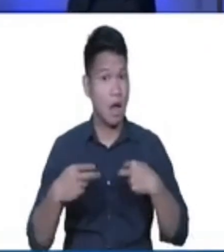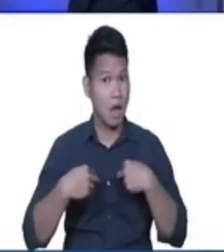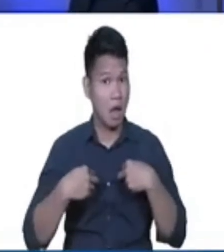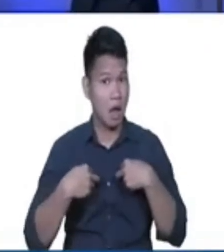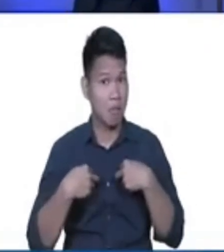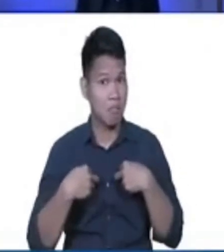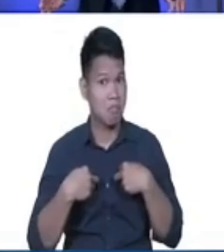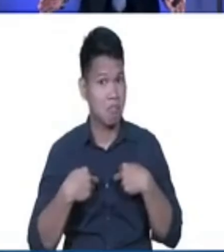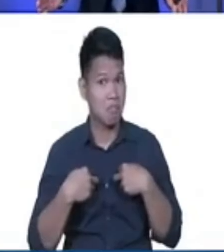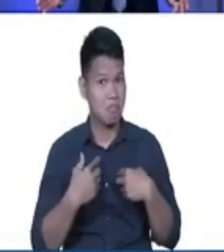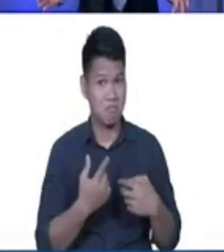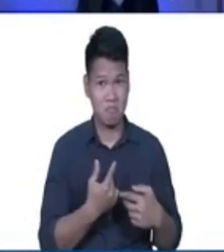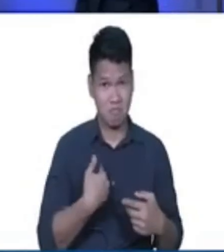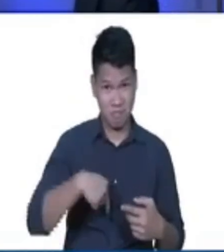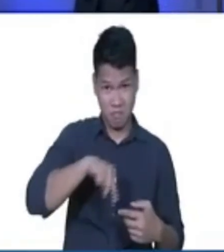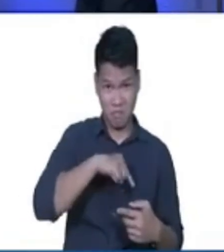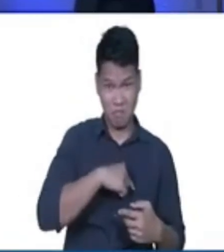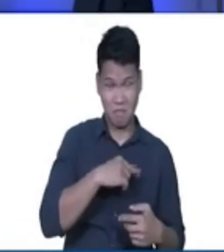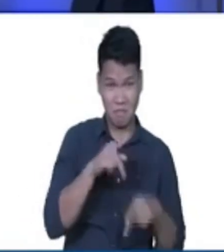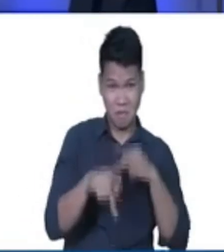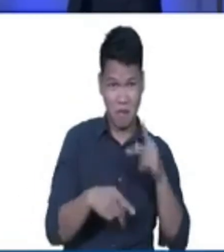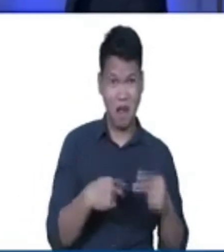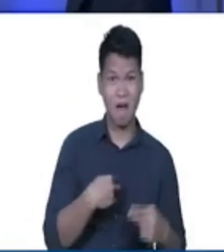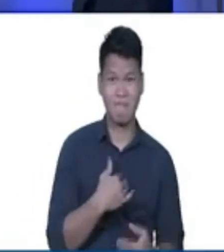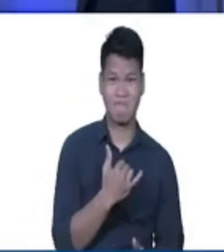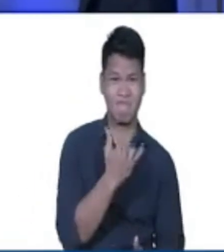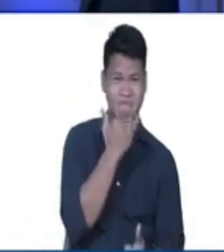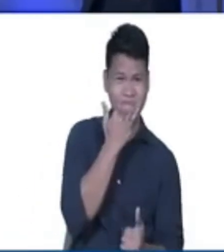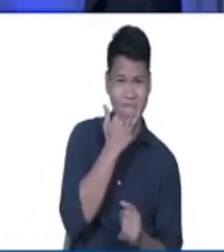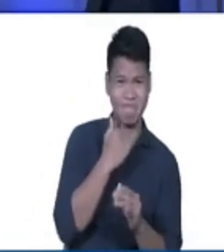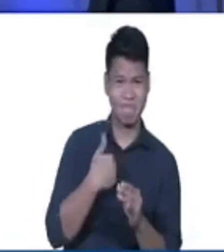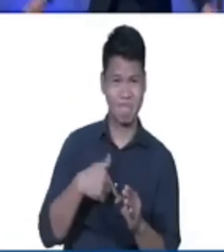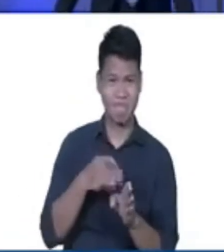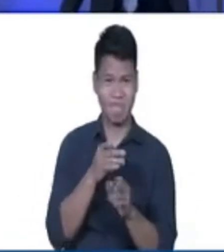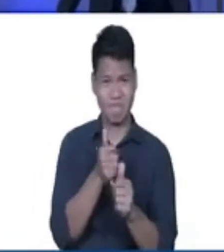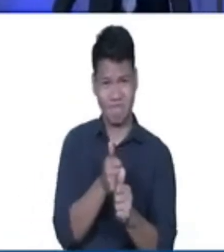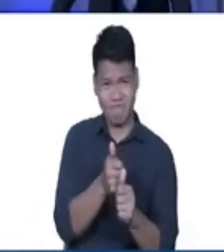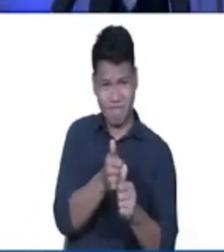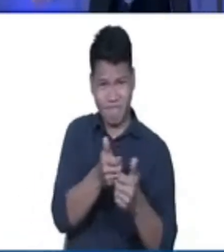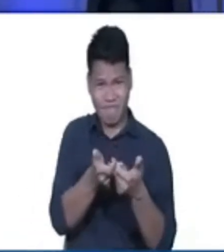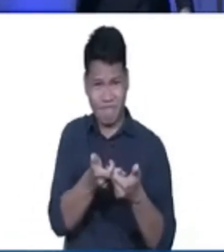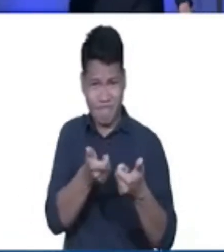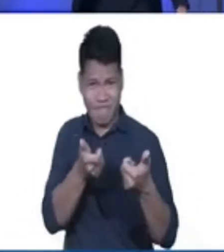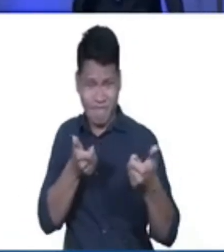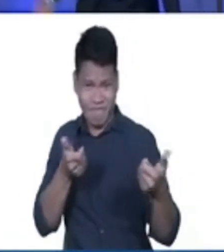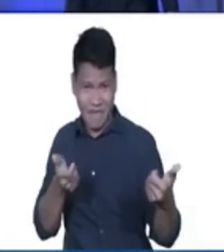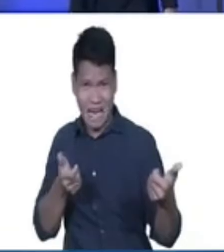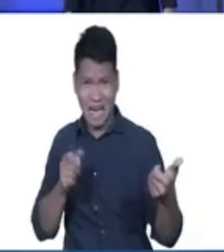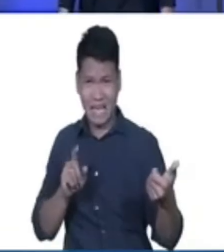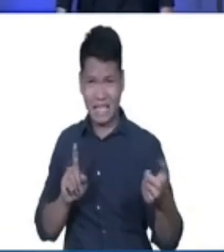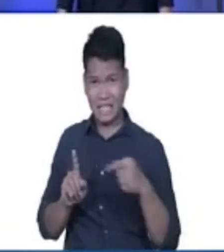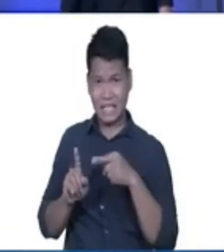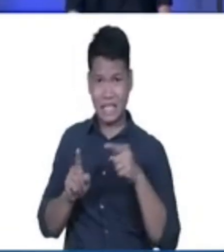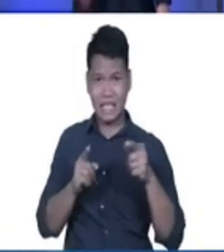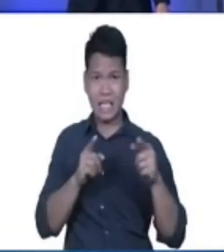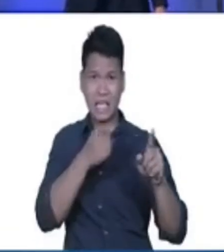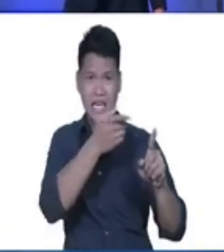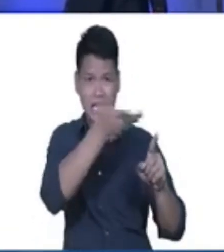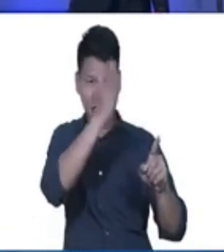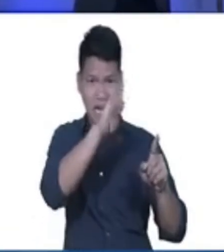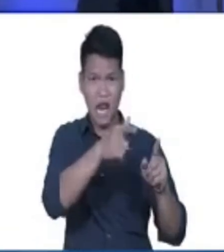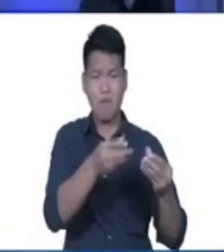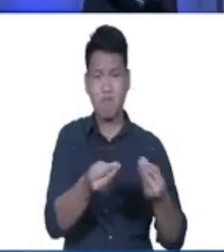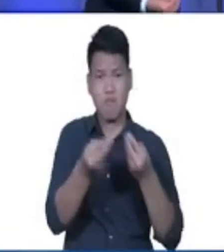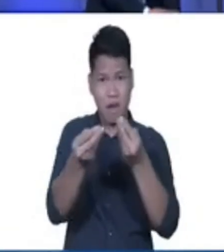tayo ng kasalanan tayo po ay nahiwalay sa ating Panginoon na Siya nagbibigay ng buhay and